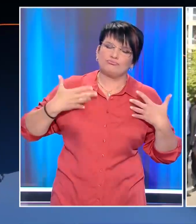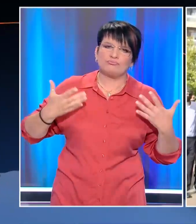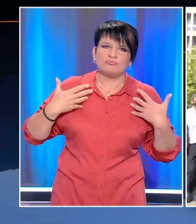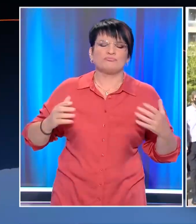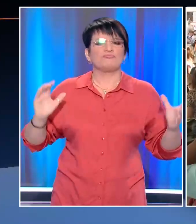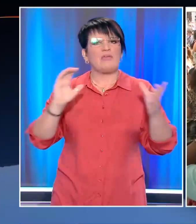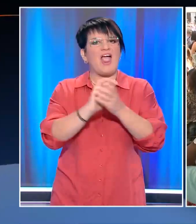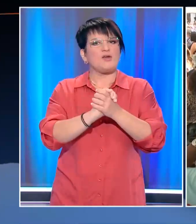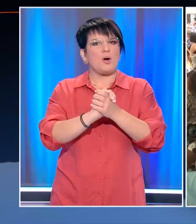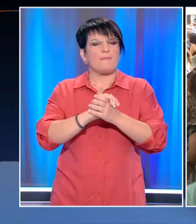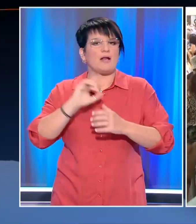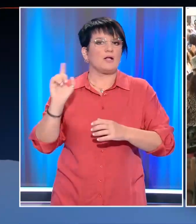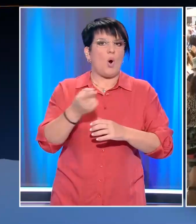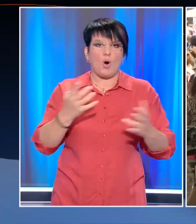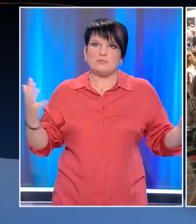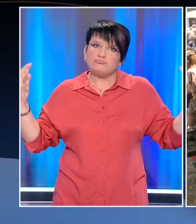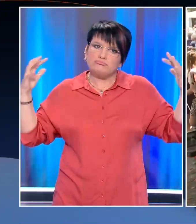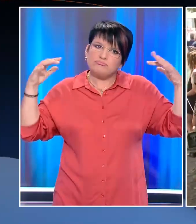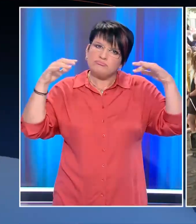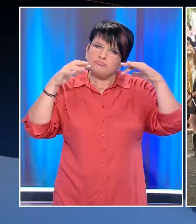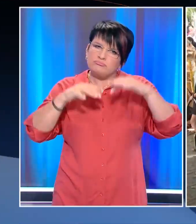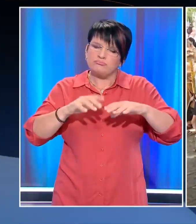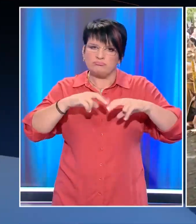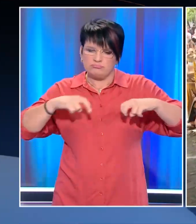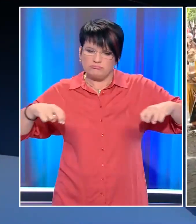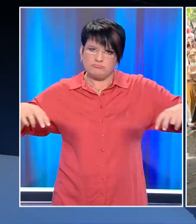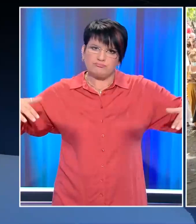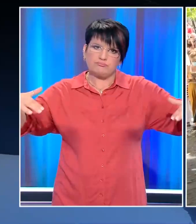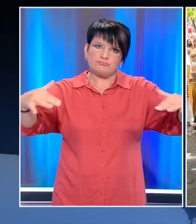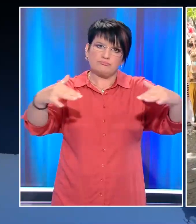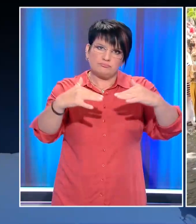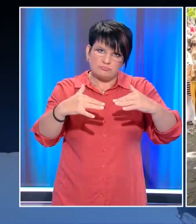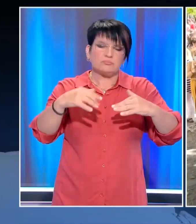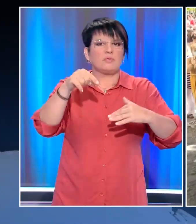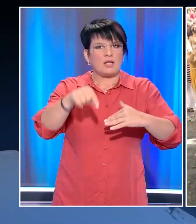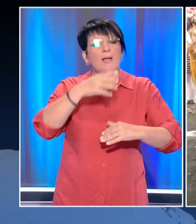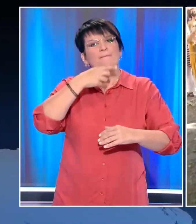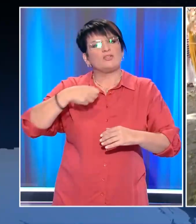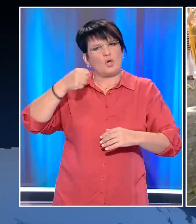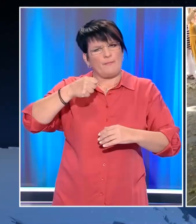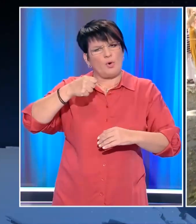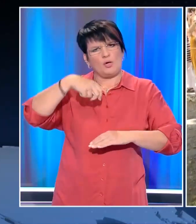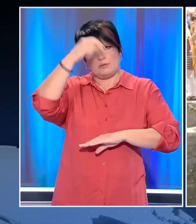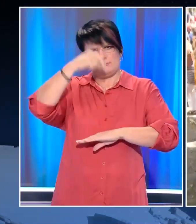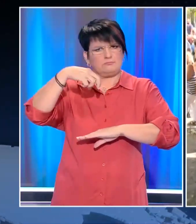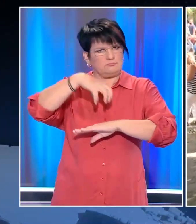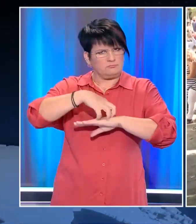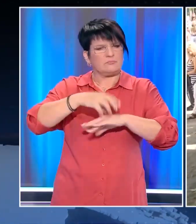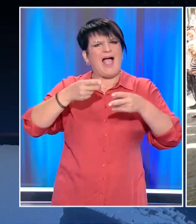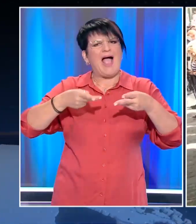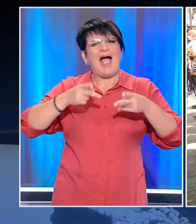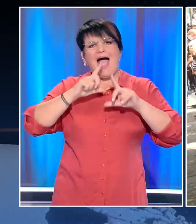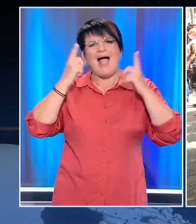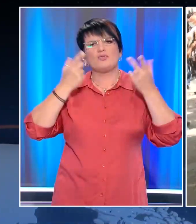ενωμένο το πλήθος βρίσκεται και σήμερα εδώ περιμετρικά της Μητροπόλεως, έξω από το παρεκκλήσι του Αγίου Ελευθερίου